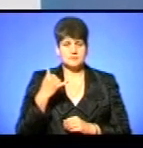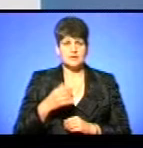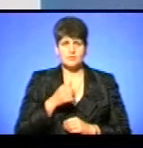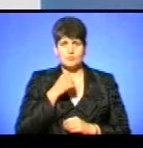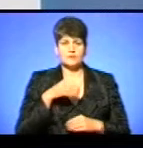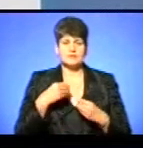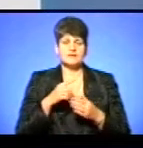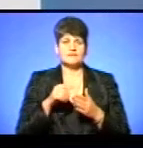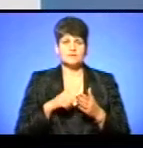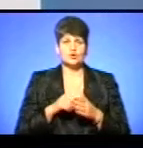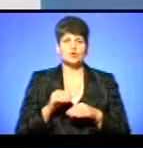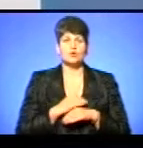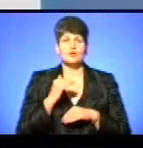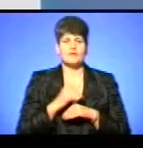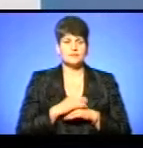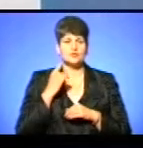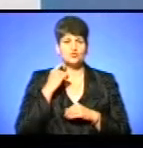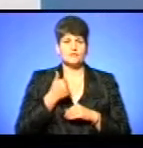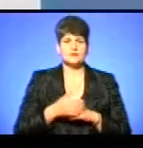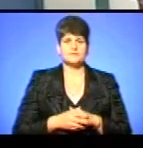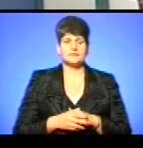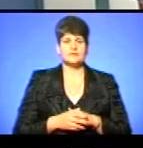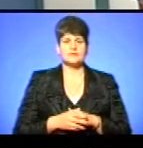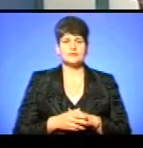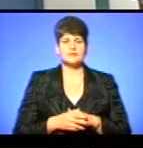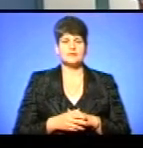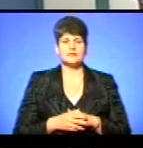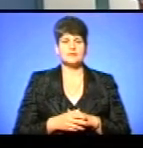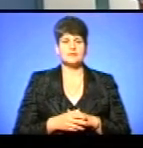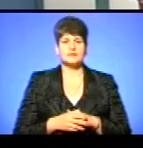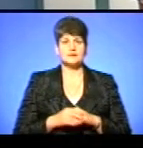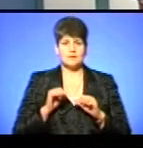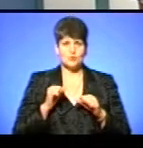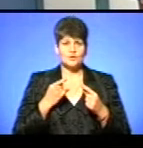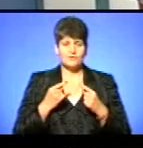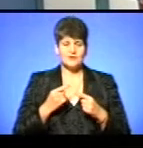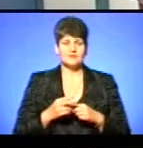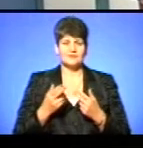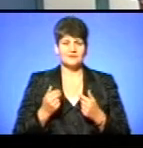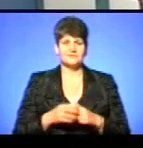дати відповідь. Доброго вечора, ми вас чуємо. Так, я можу говорити?